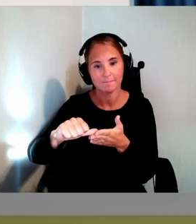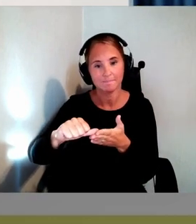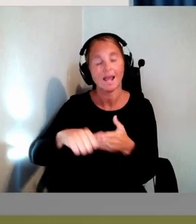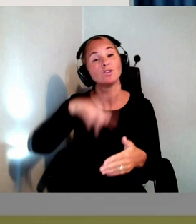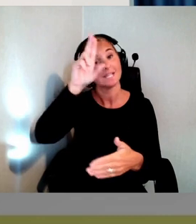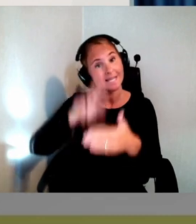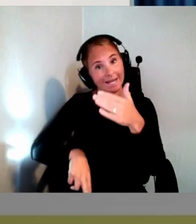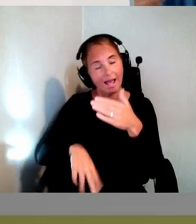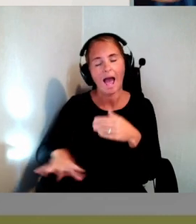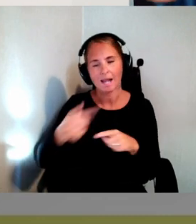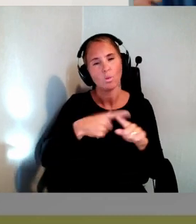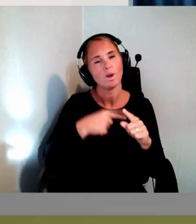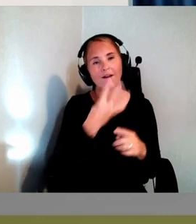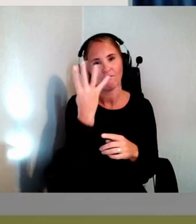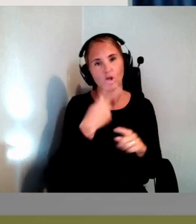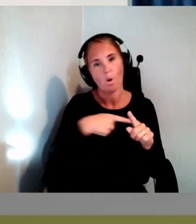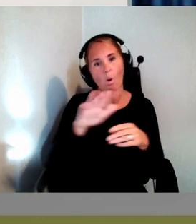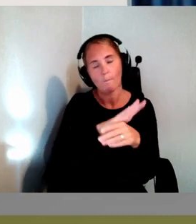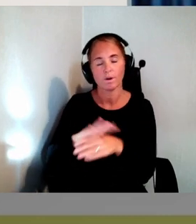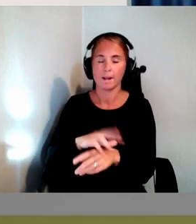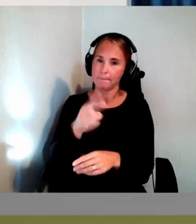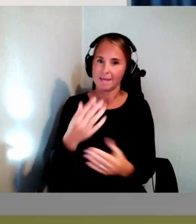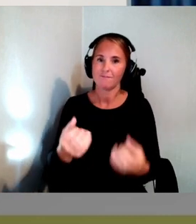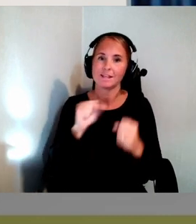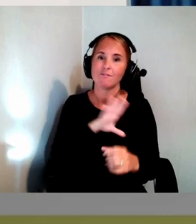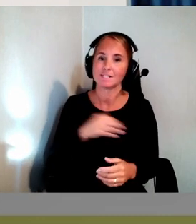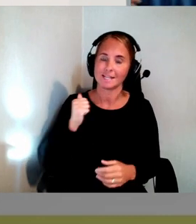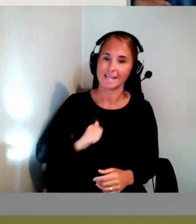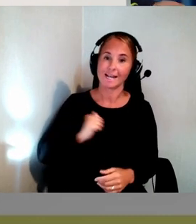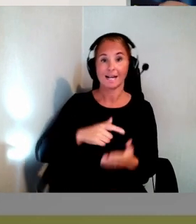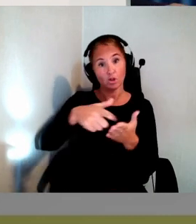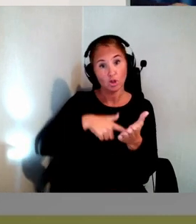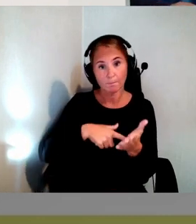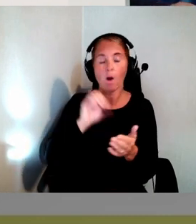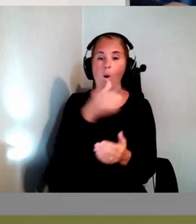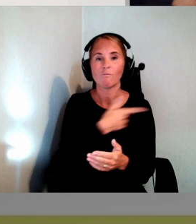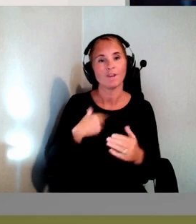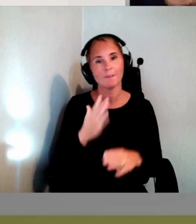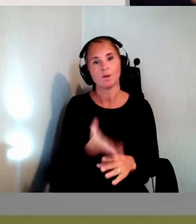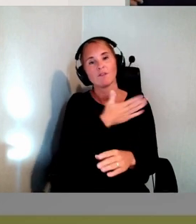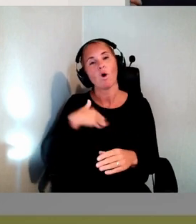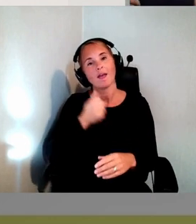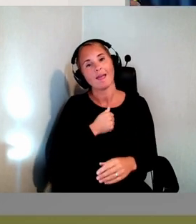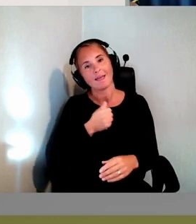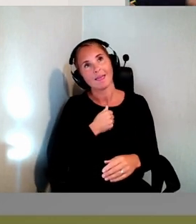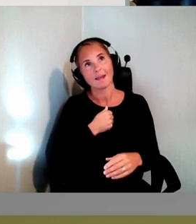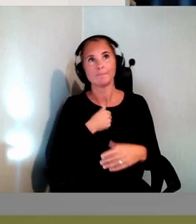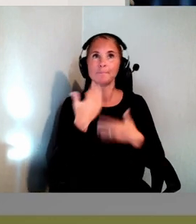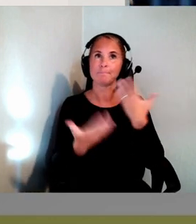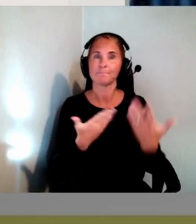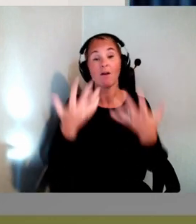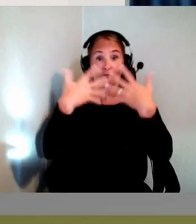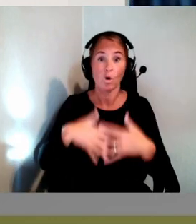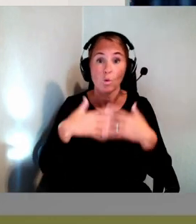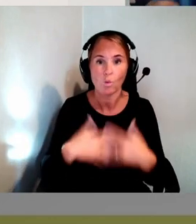jätteviktigt att det finns en tillgänglig variant. Om vi bygger vår egen funktion